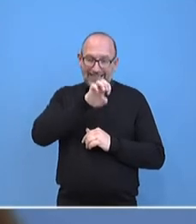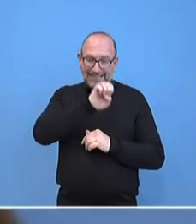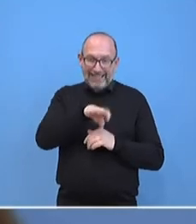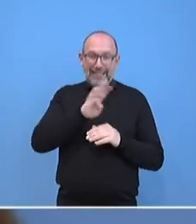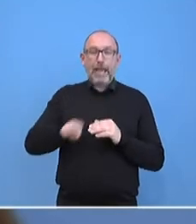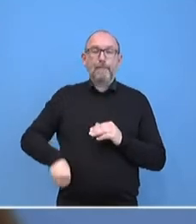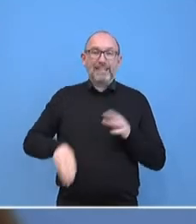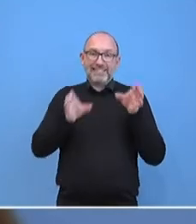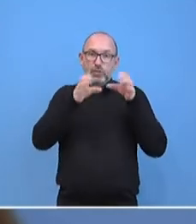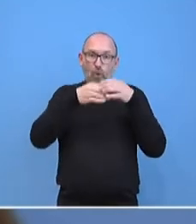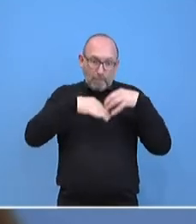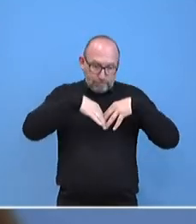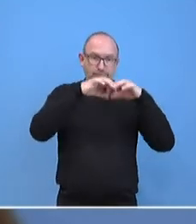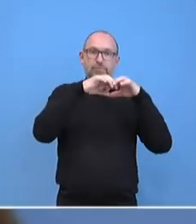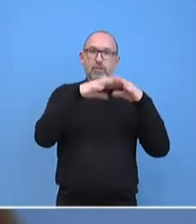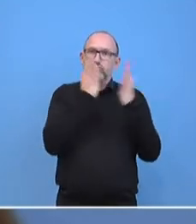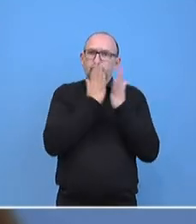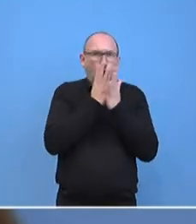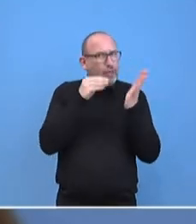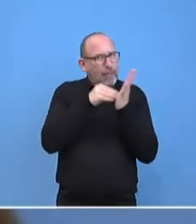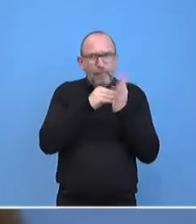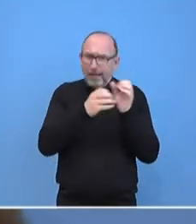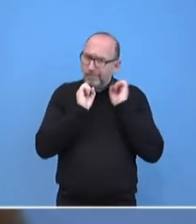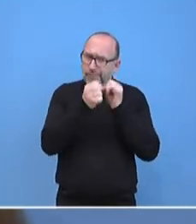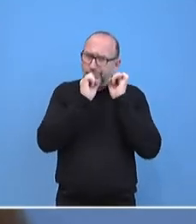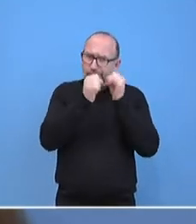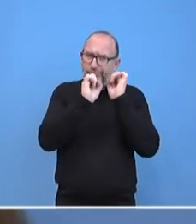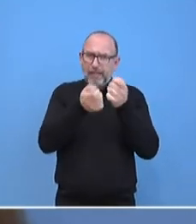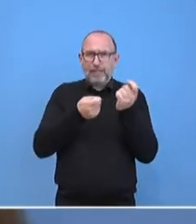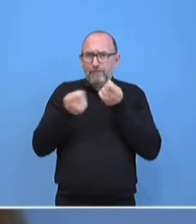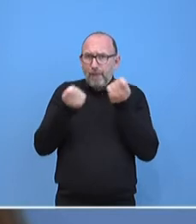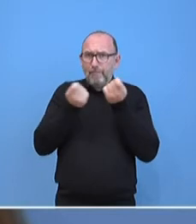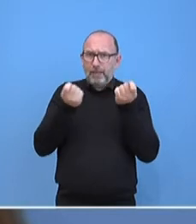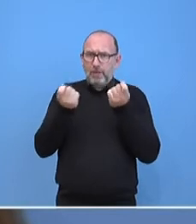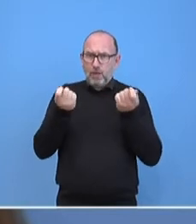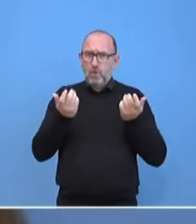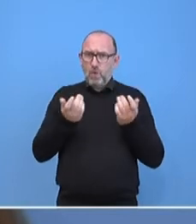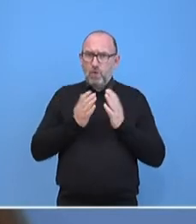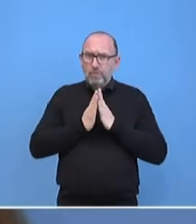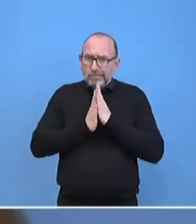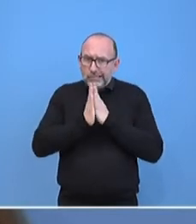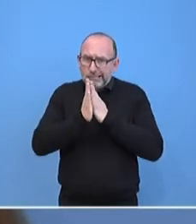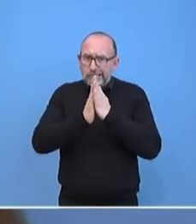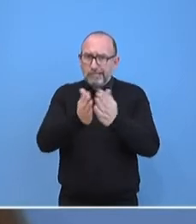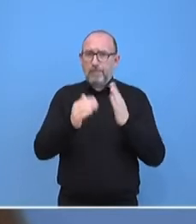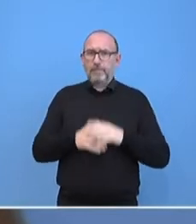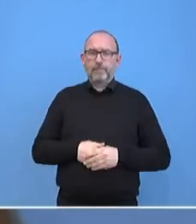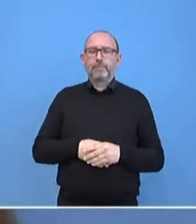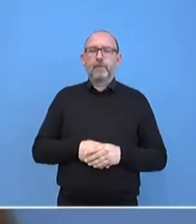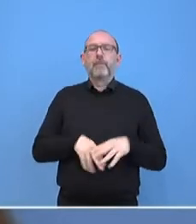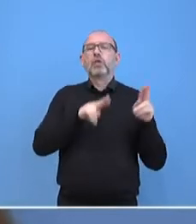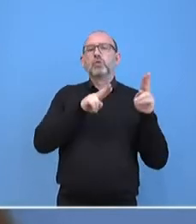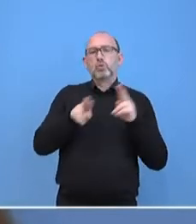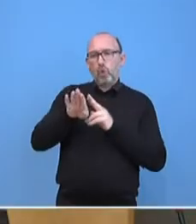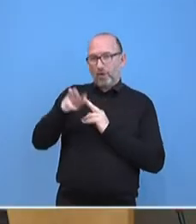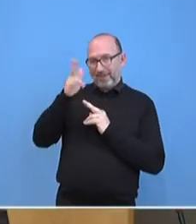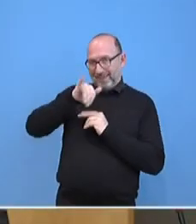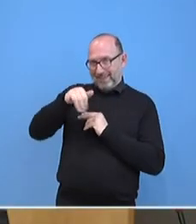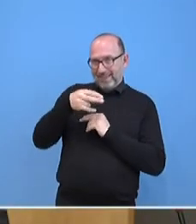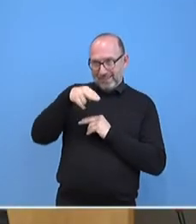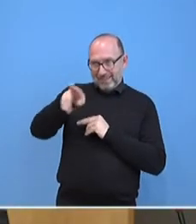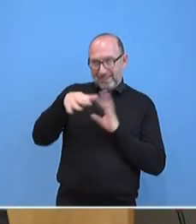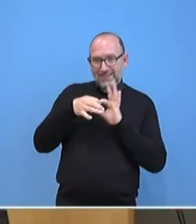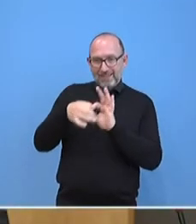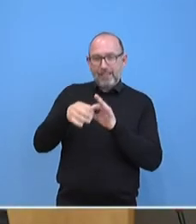Erschaffung dieser Gruppe natürlich engagiert, beteiligt an den Vermittlungsbemühungen. Jetzt zurück zu Herrn Jessen, zum völkerrechtlichen